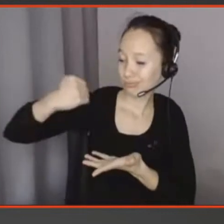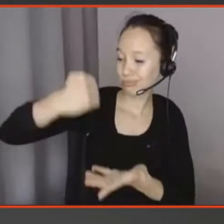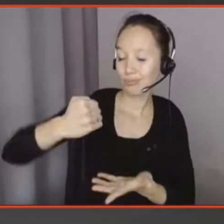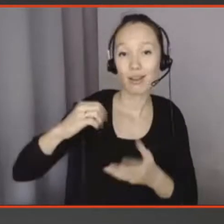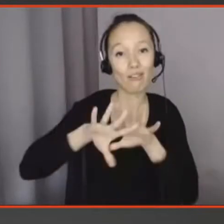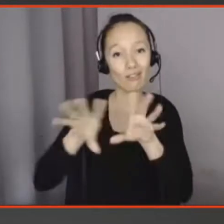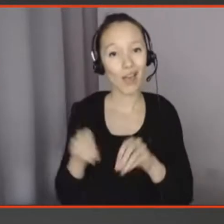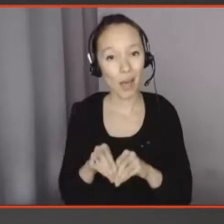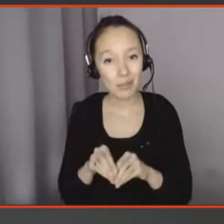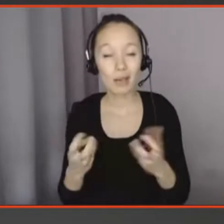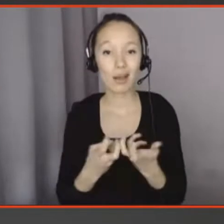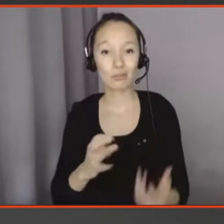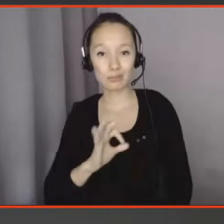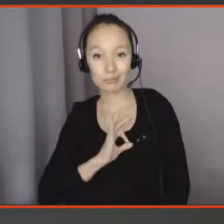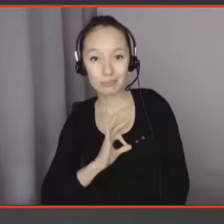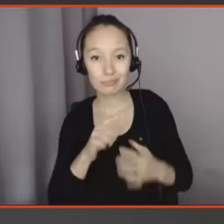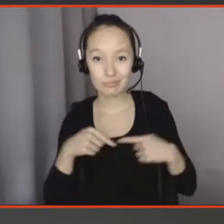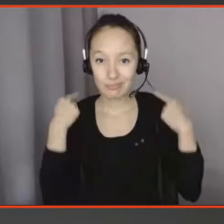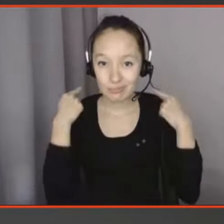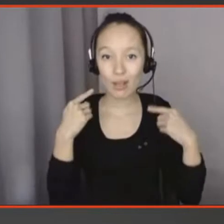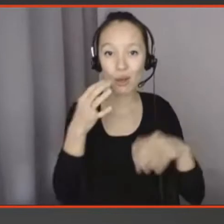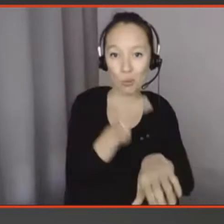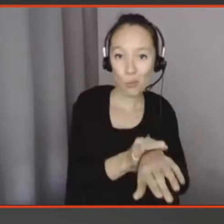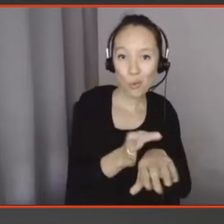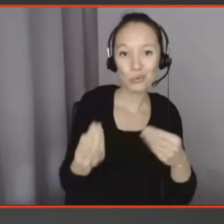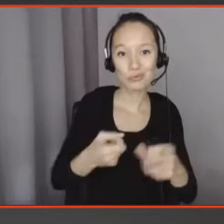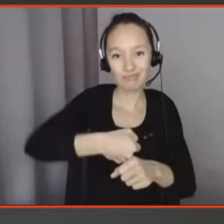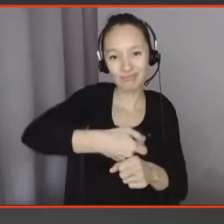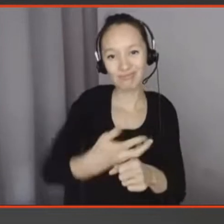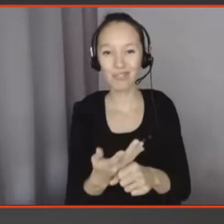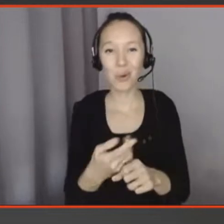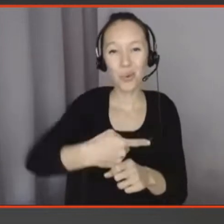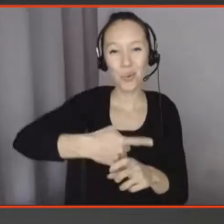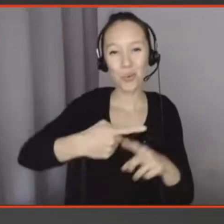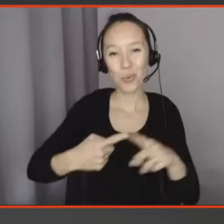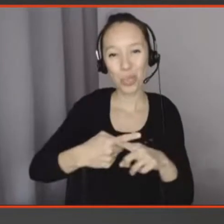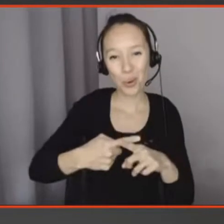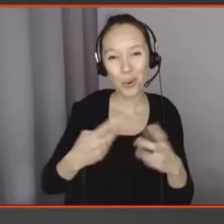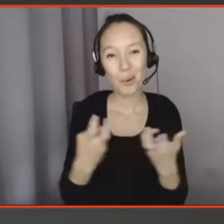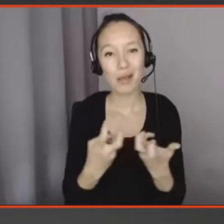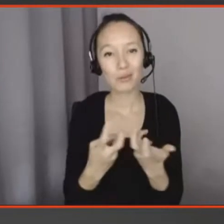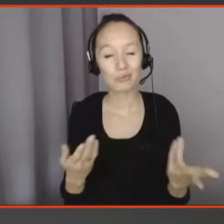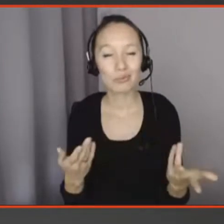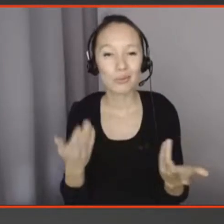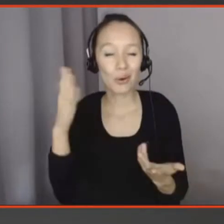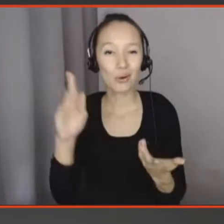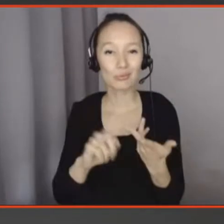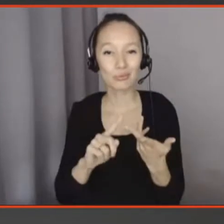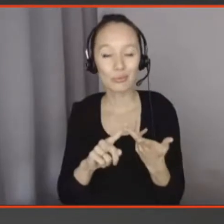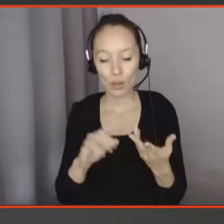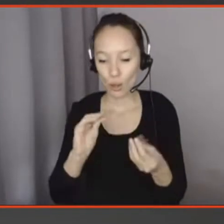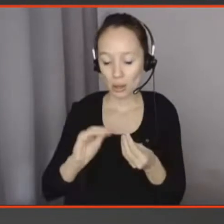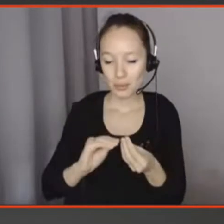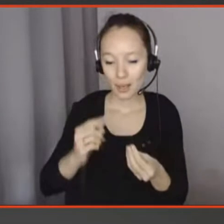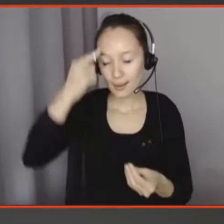des pendentifs, des montres, des couteaux suisses. On a aussi des objets qui sont des objets de mémoire, des objets qui leur rappellent